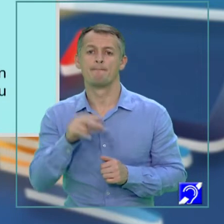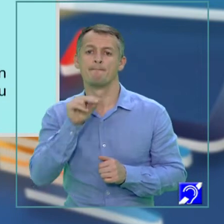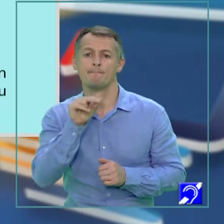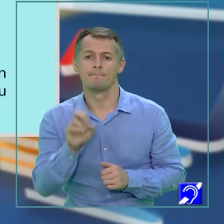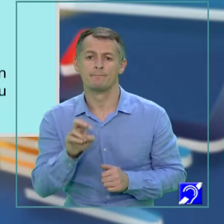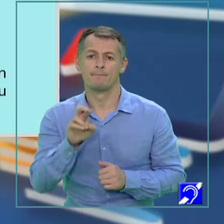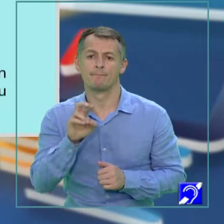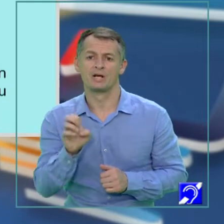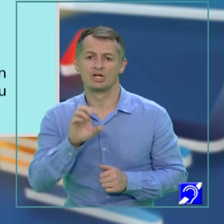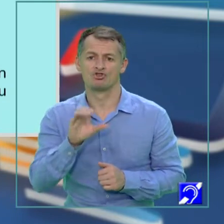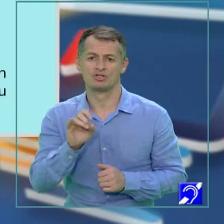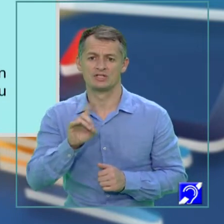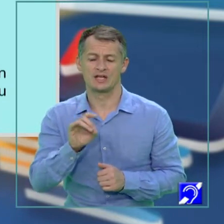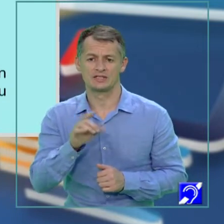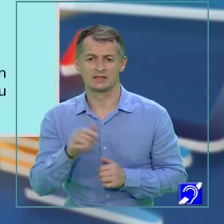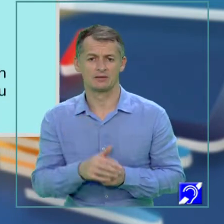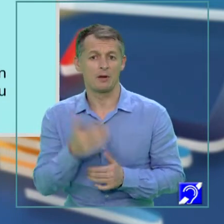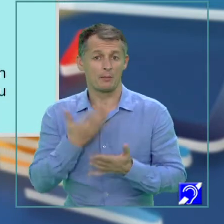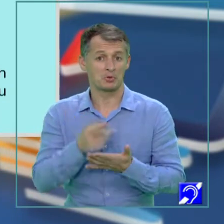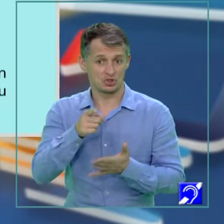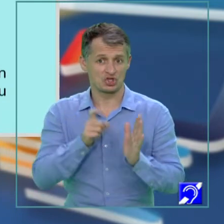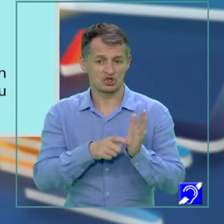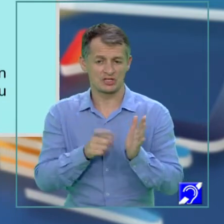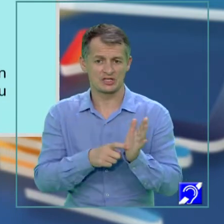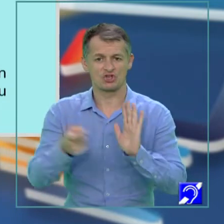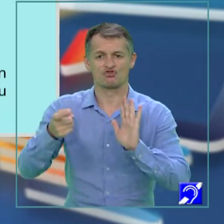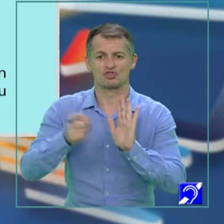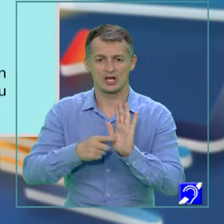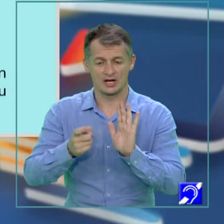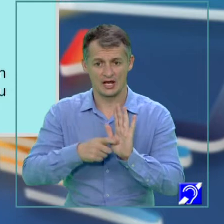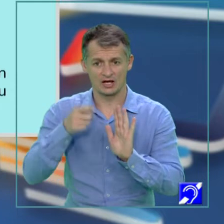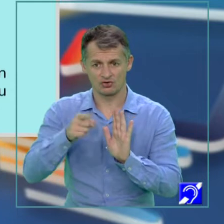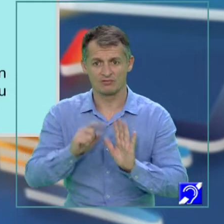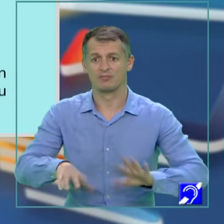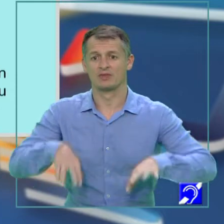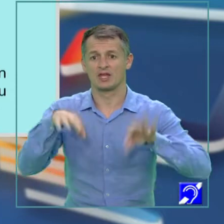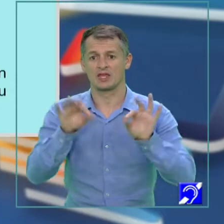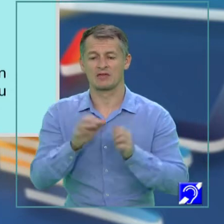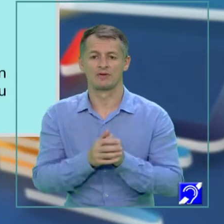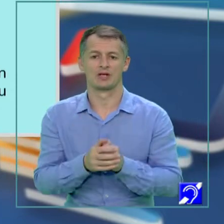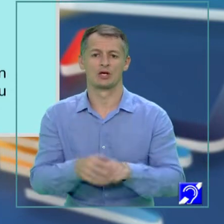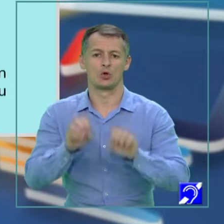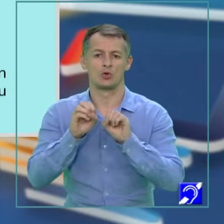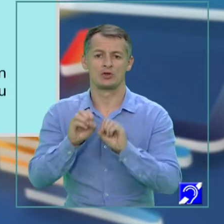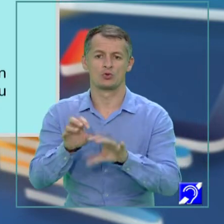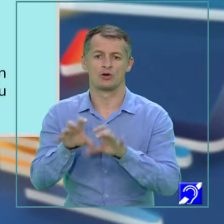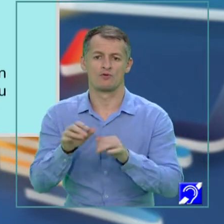în cazul acestei cerințe se solicită identificarea unor informații